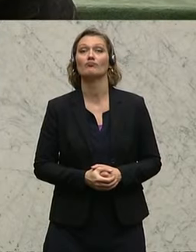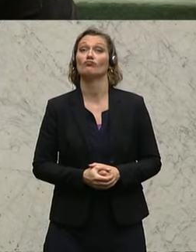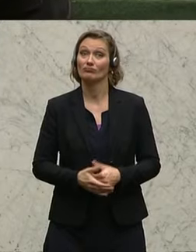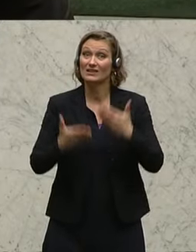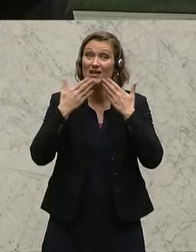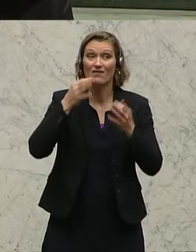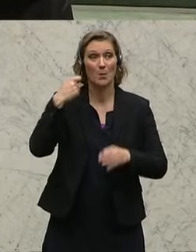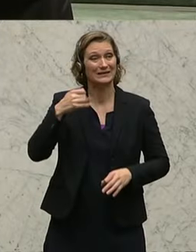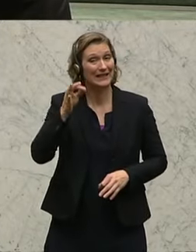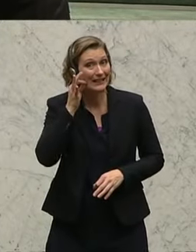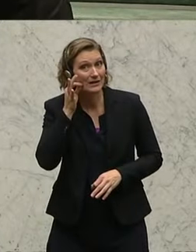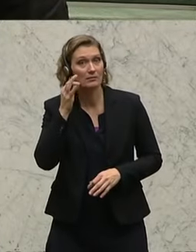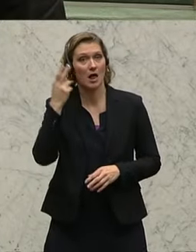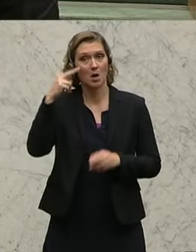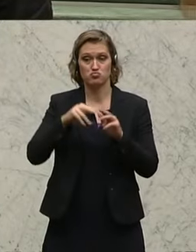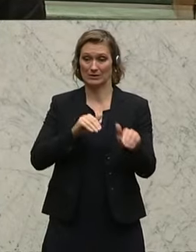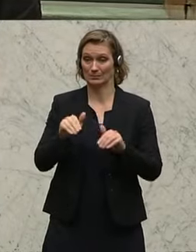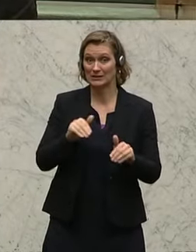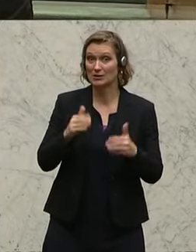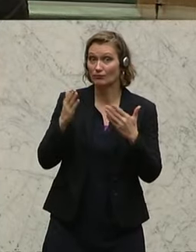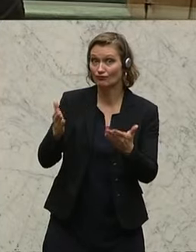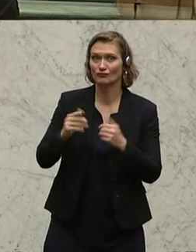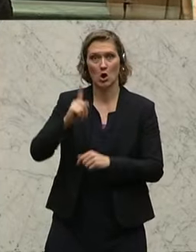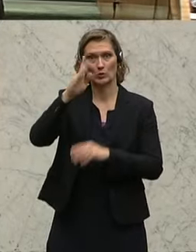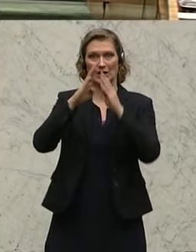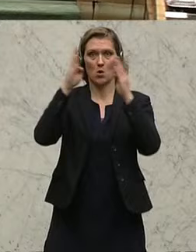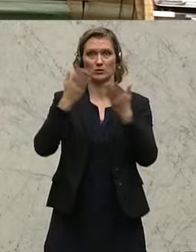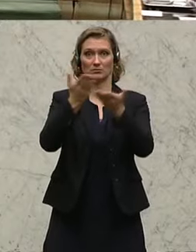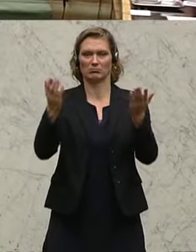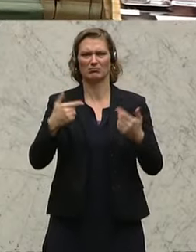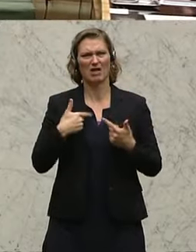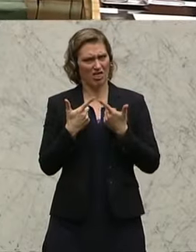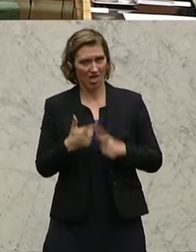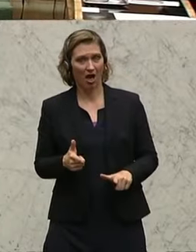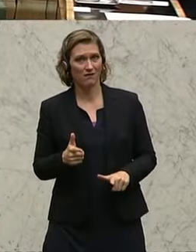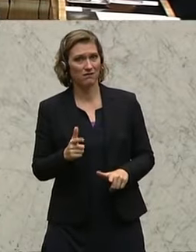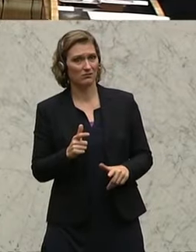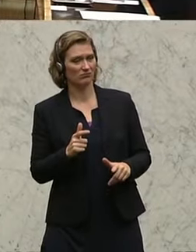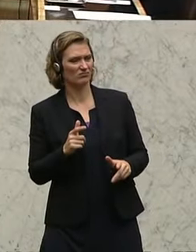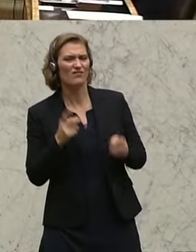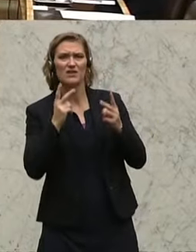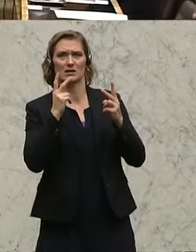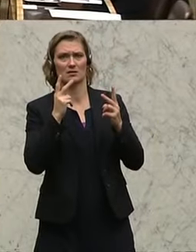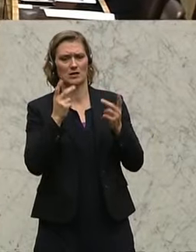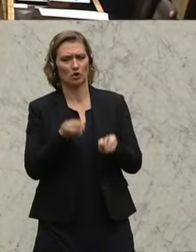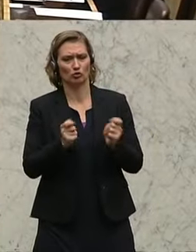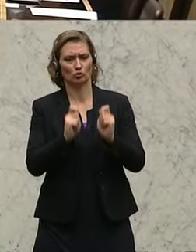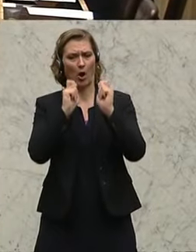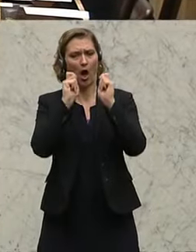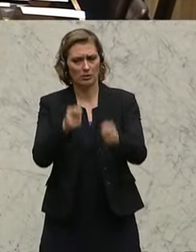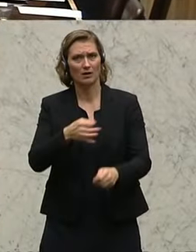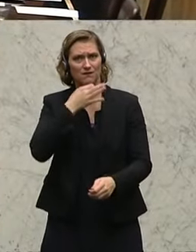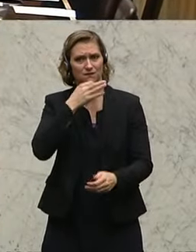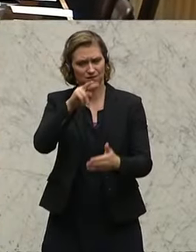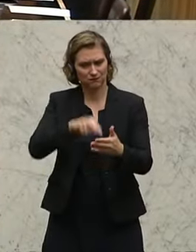Danke Frau Präsidentin, Herr Bundesminister, hohes Haus, erlauben Sie mir zuerst einen sehr wichtigen Entschließungsantrag